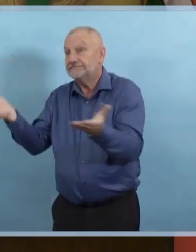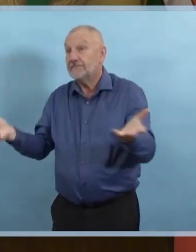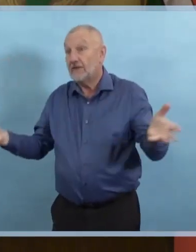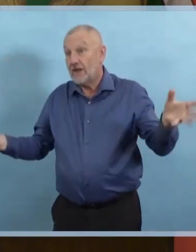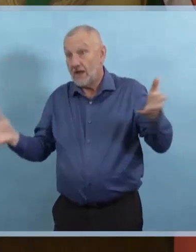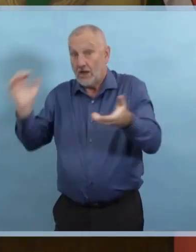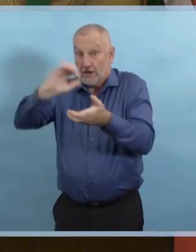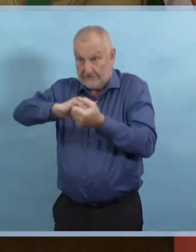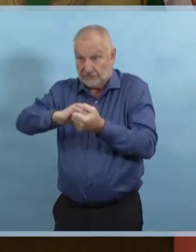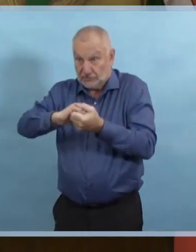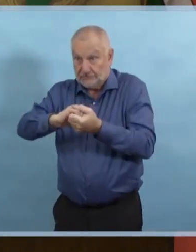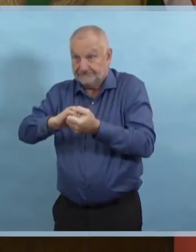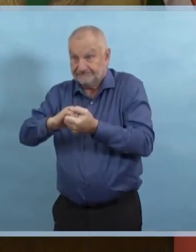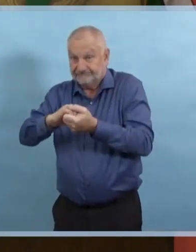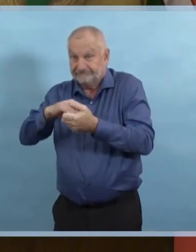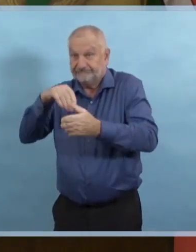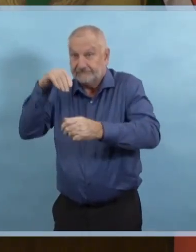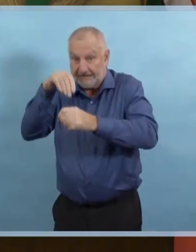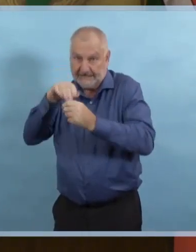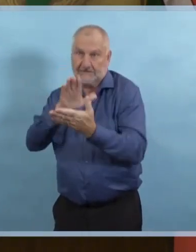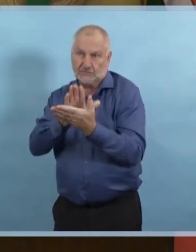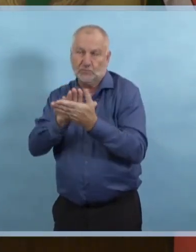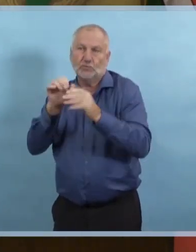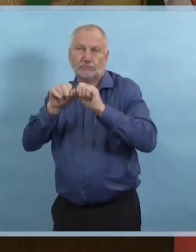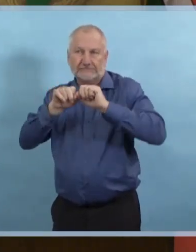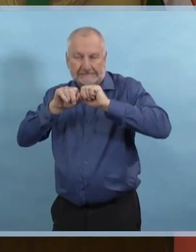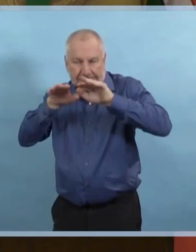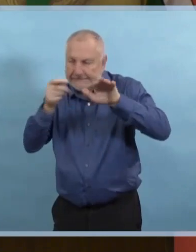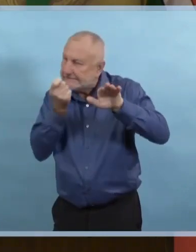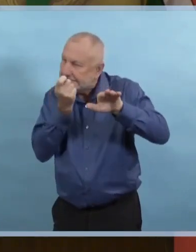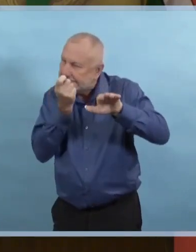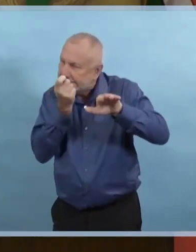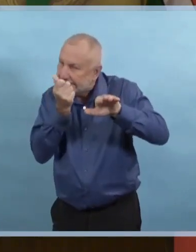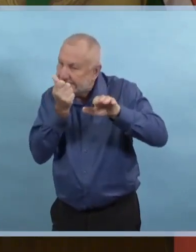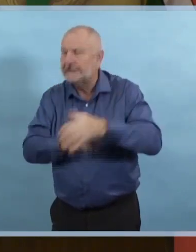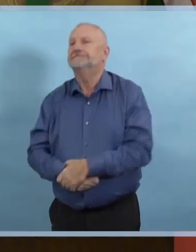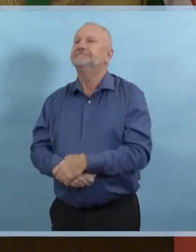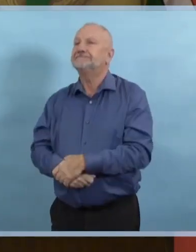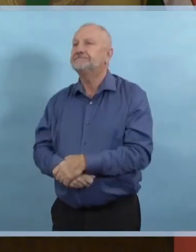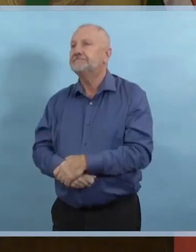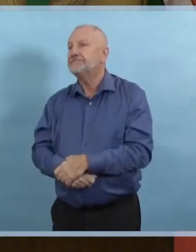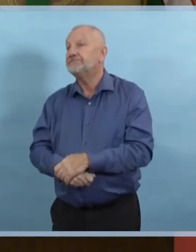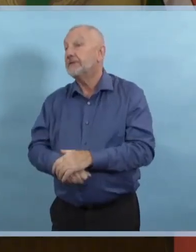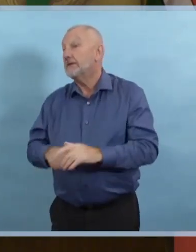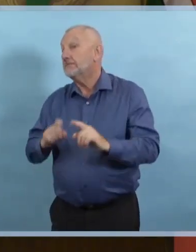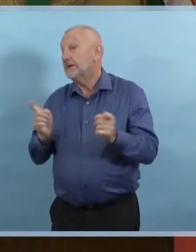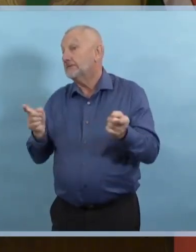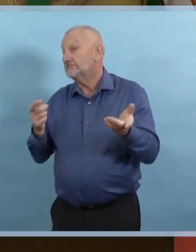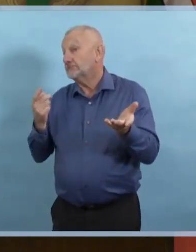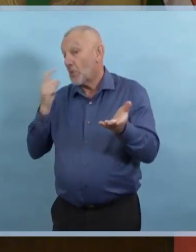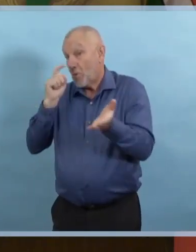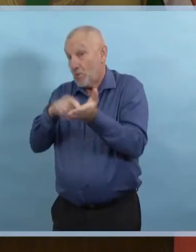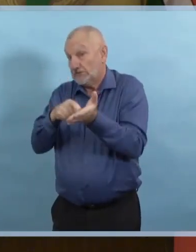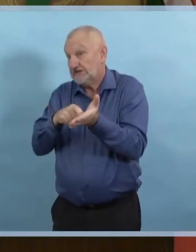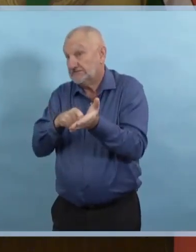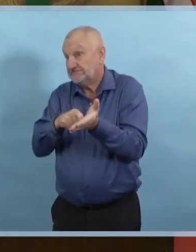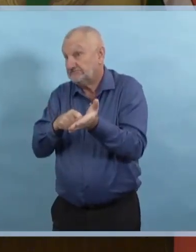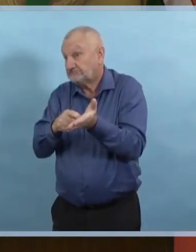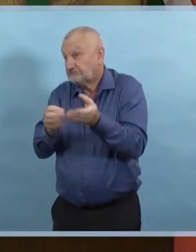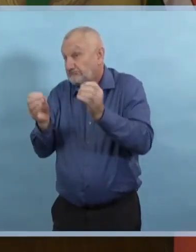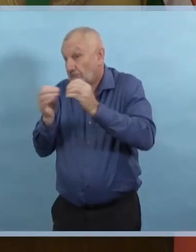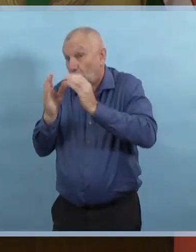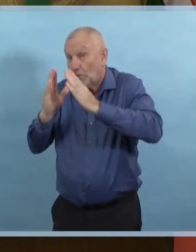Mais comme nous voyons plus de transmissions communautaires, nous avons mis des mesures élargies en place parce que nous pouvons nous attendre à voir plus d